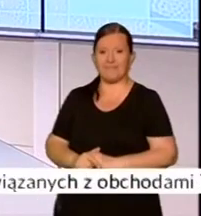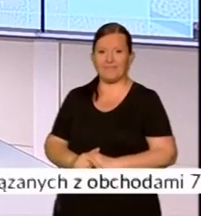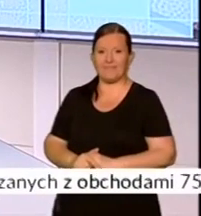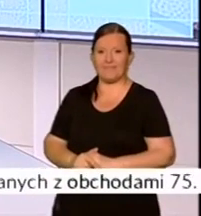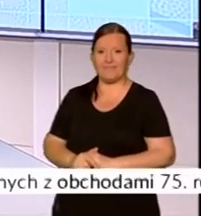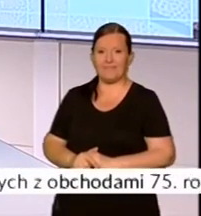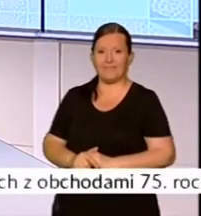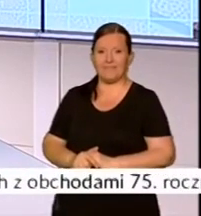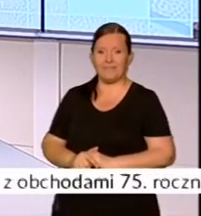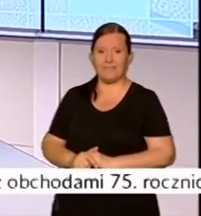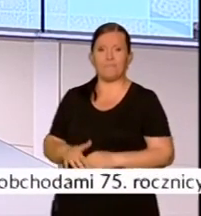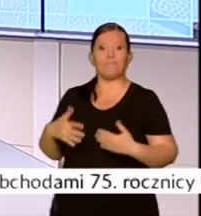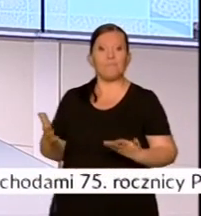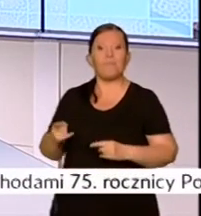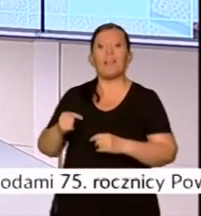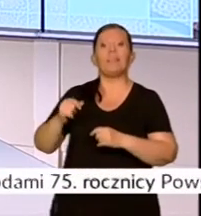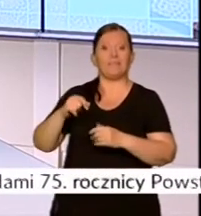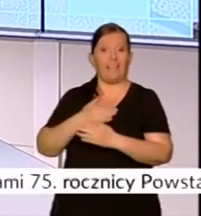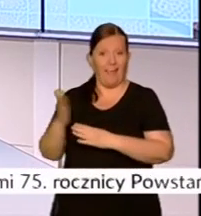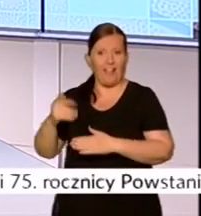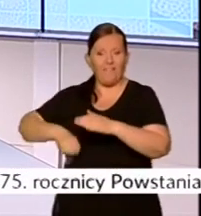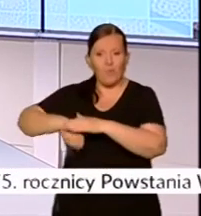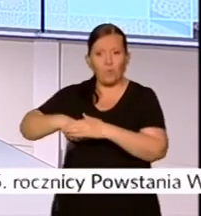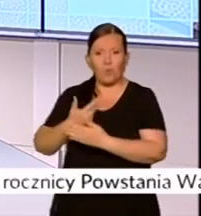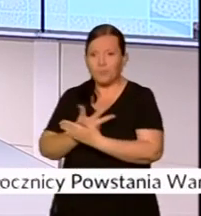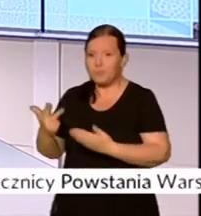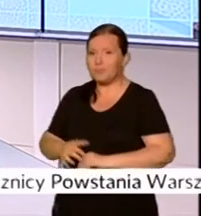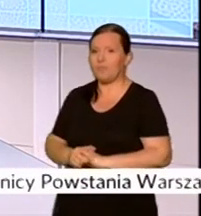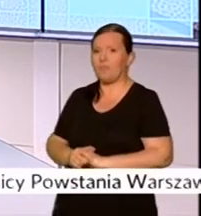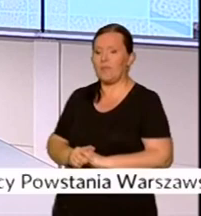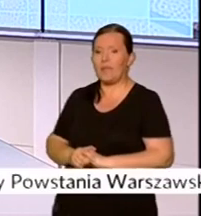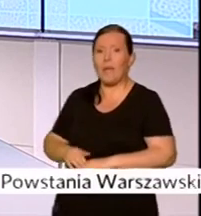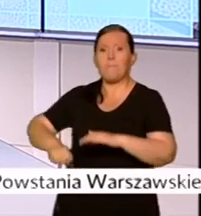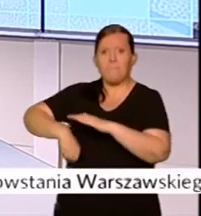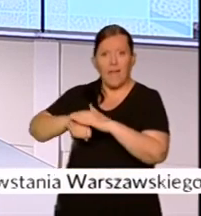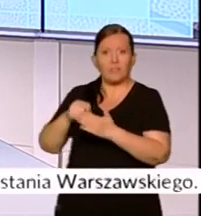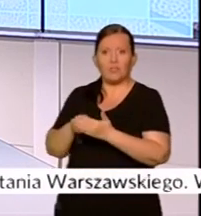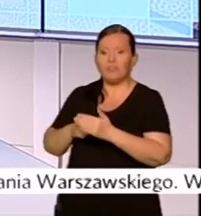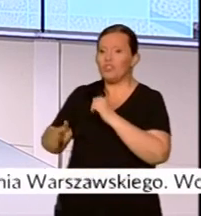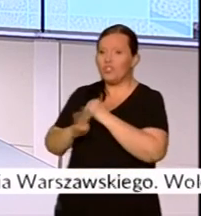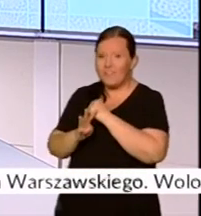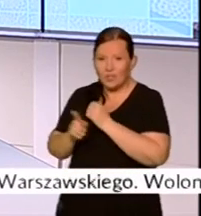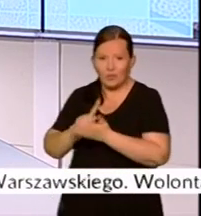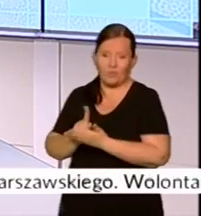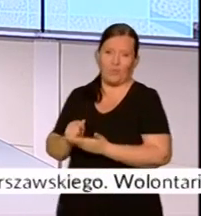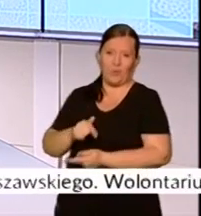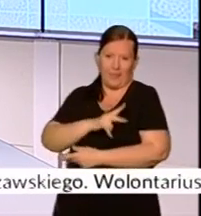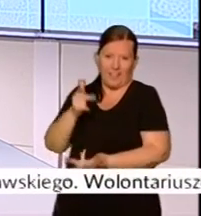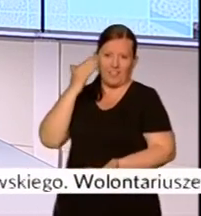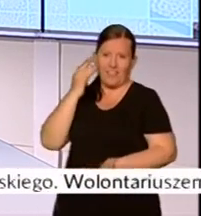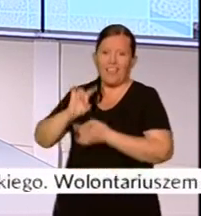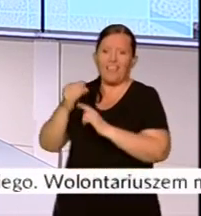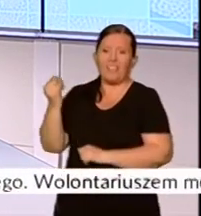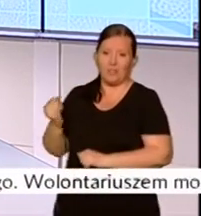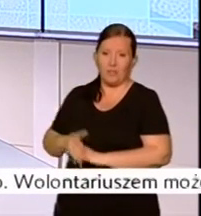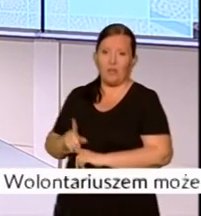W dalszym ciągu futbol w trzecioligowym wydaniu. O tym, że mecz trwa 90, a nie 45 minut, wie nawet dziecko. Tej